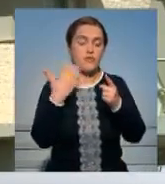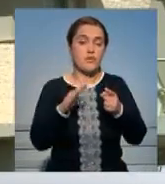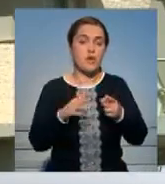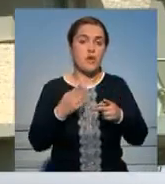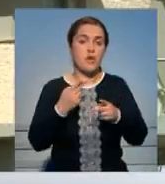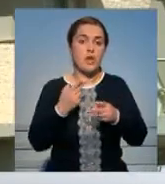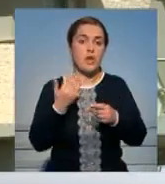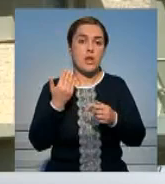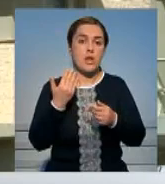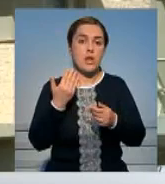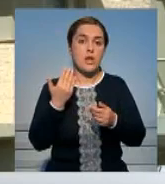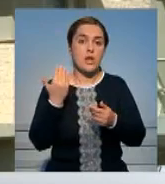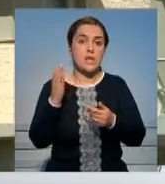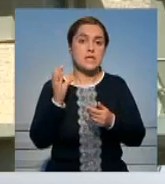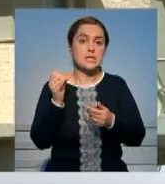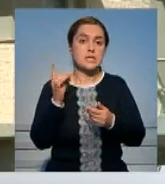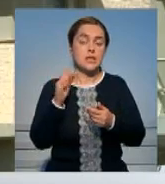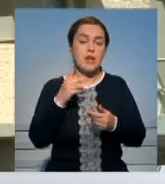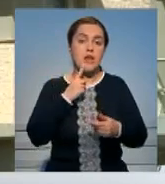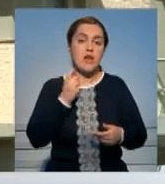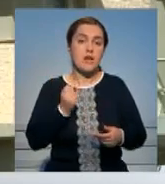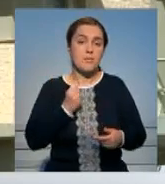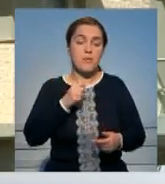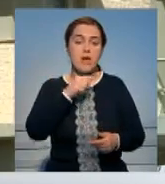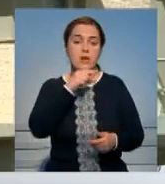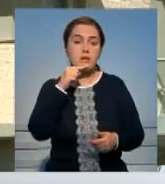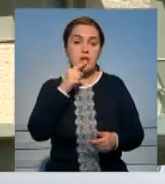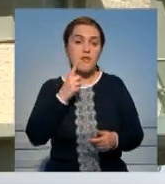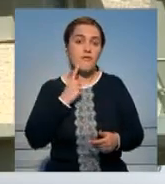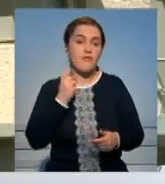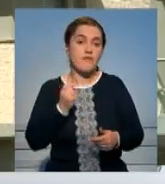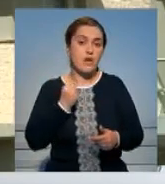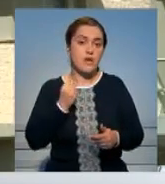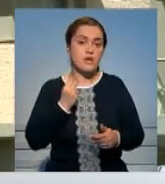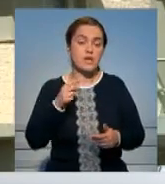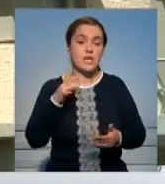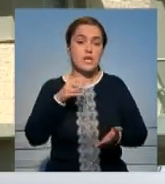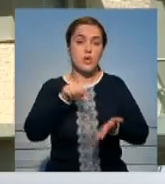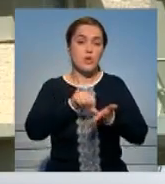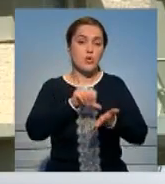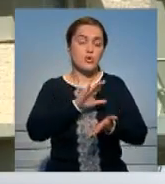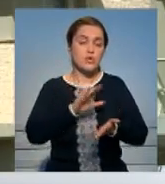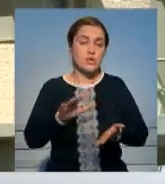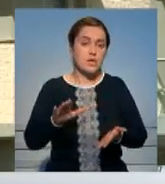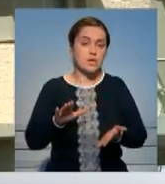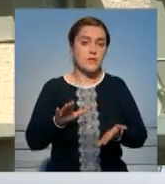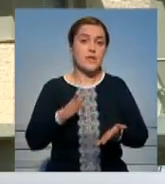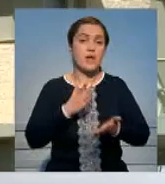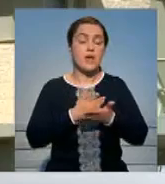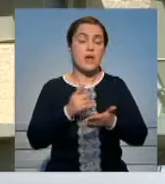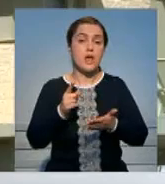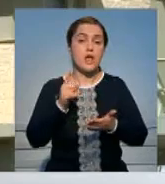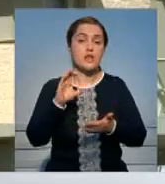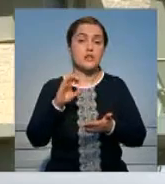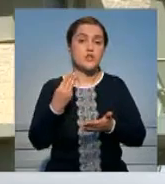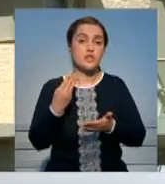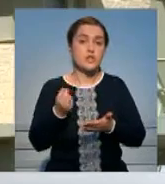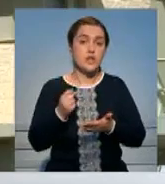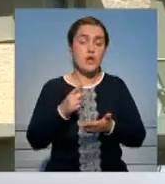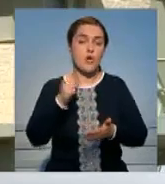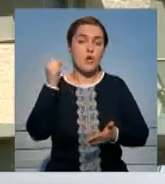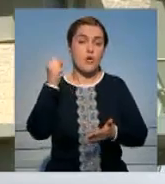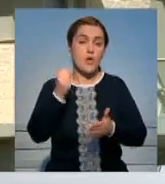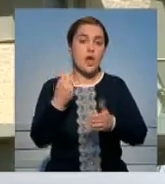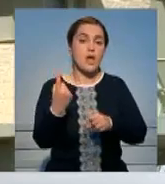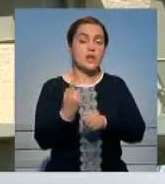силами сирийской ПВО. Российские военные в отражении этой атаки не участвовали. В Белом доме подчеркивают, что удар был